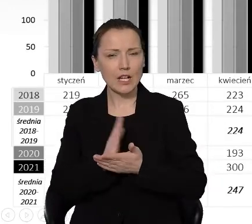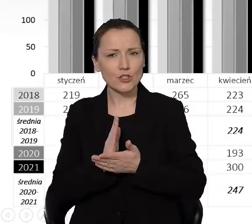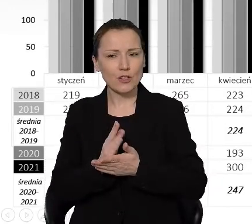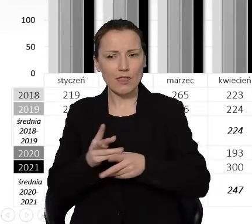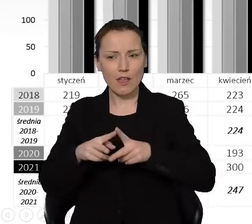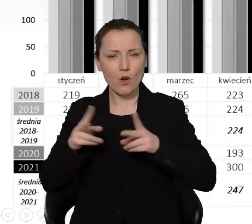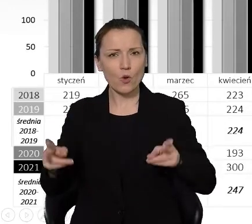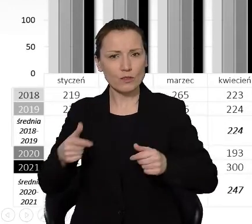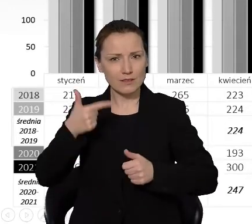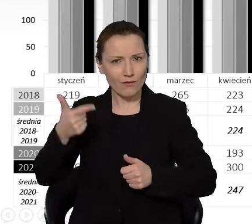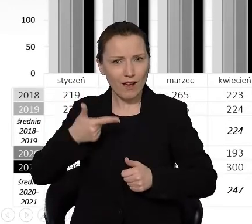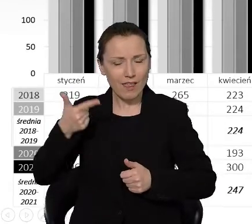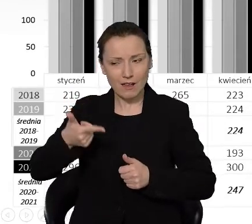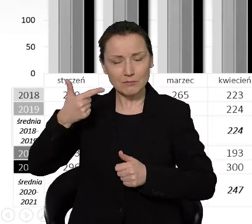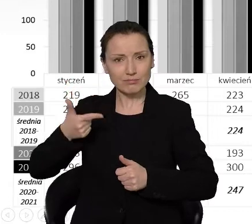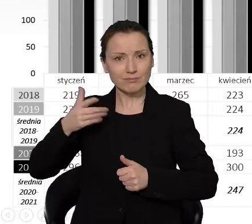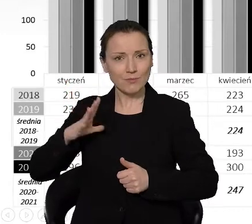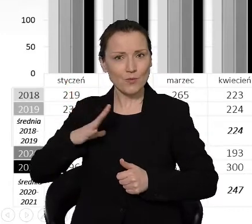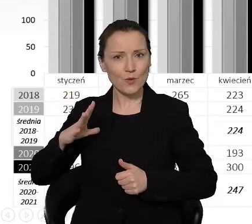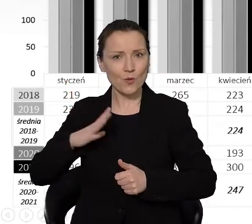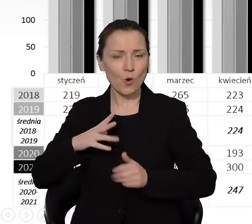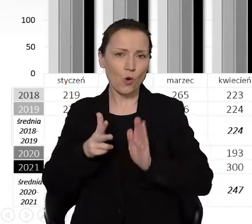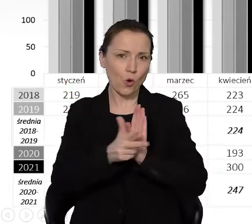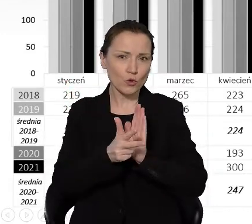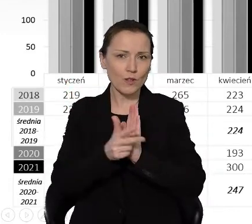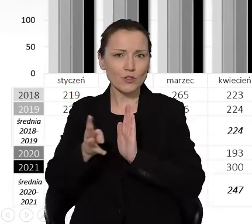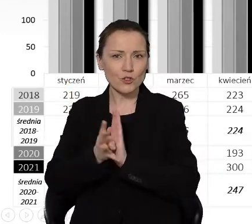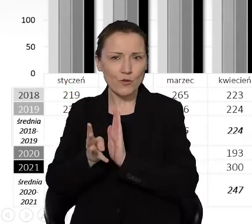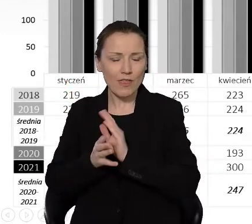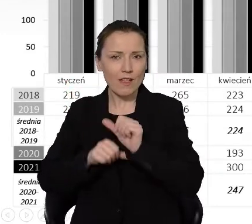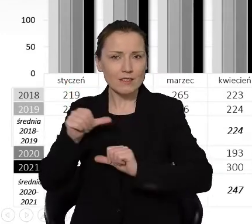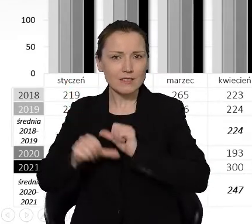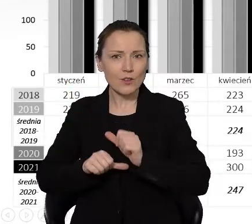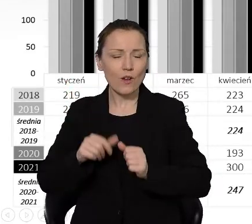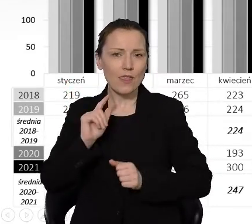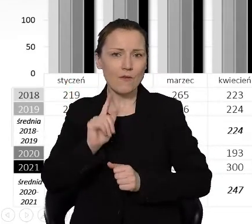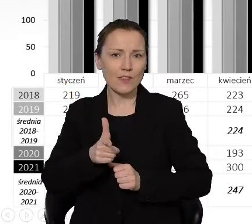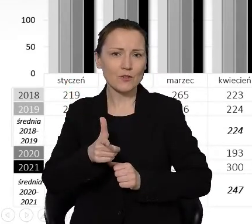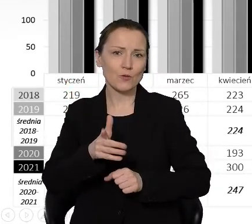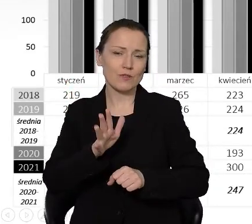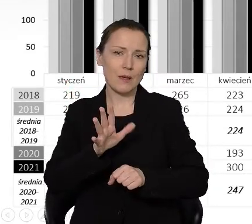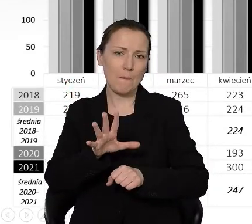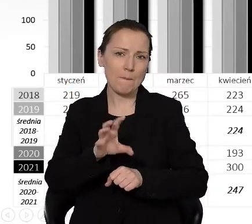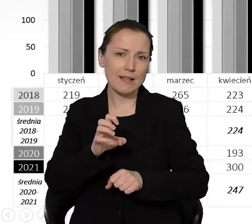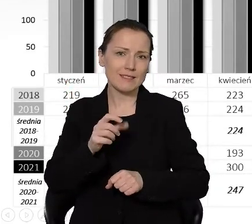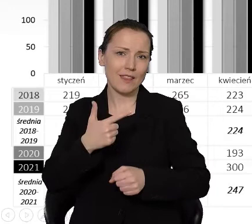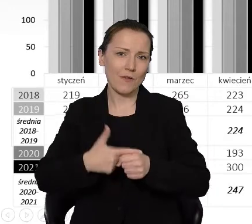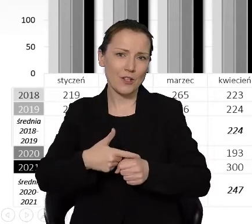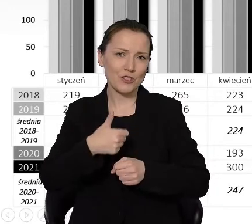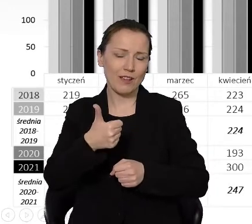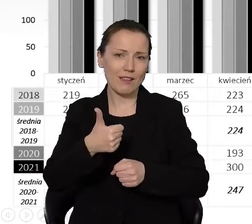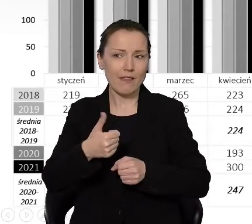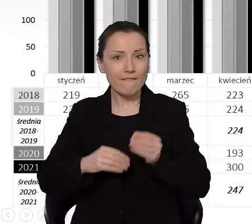2018 i 2019 to 2521. O jedną czwartą